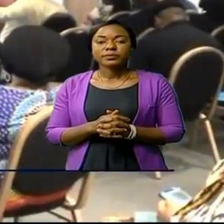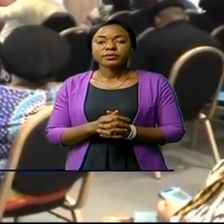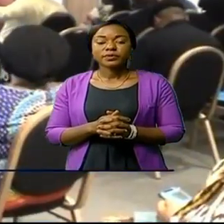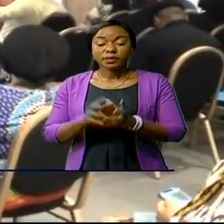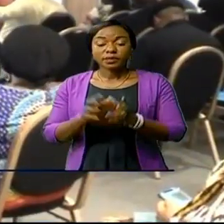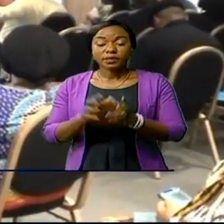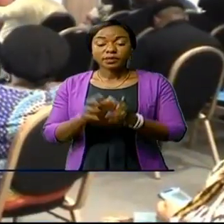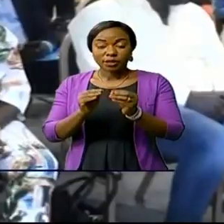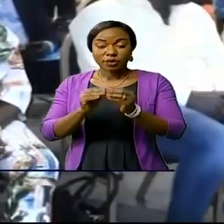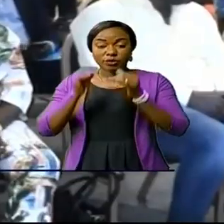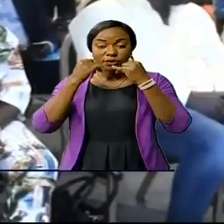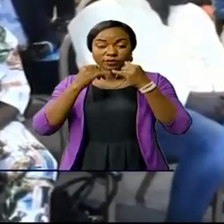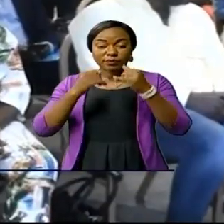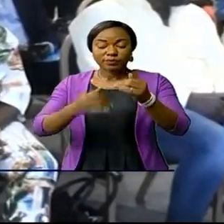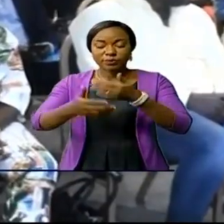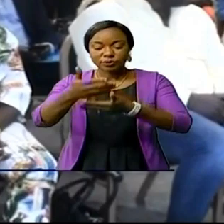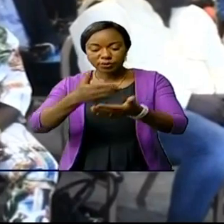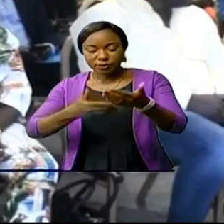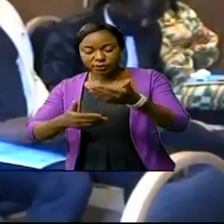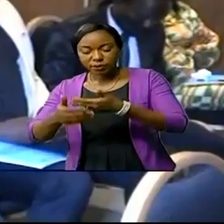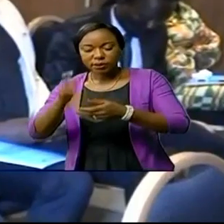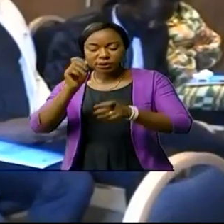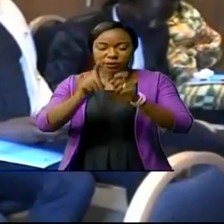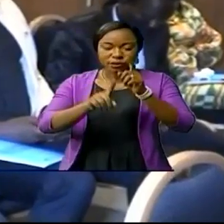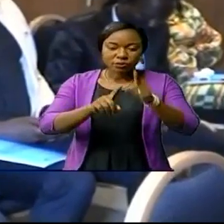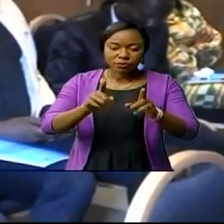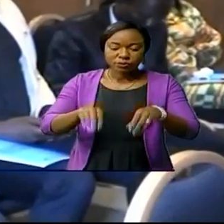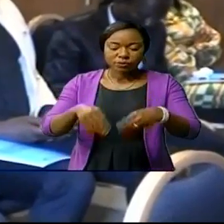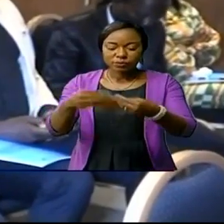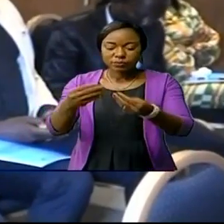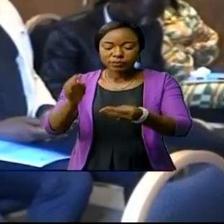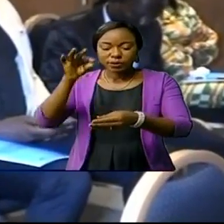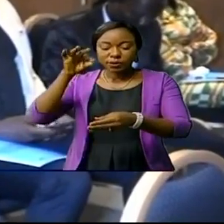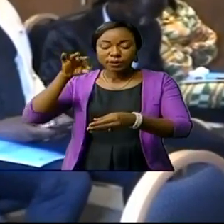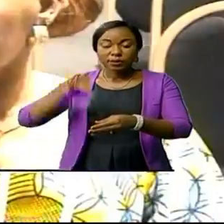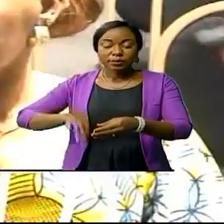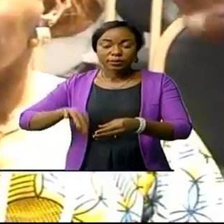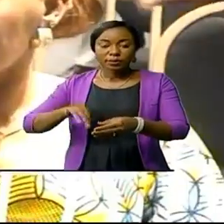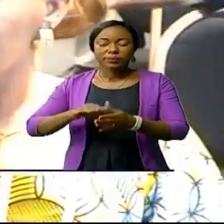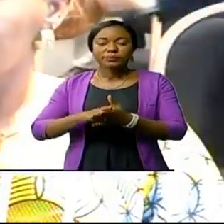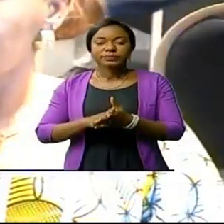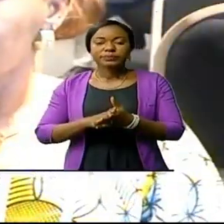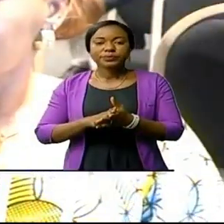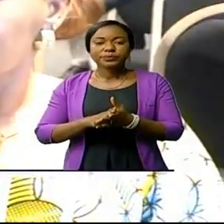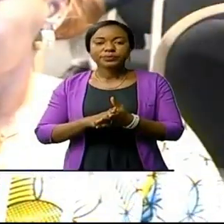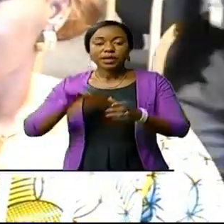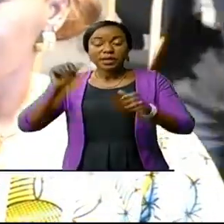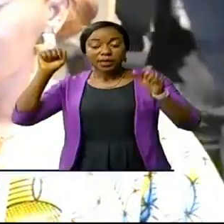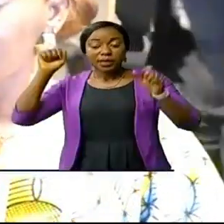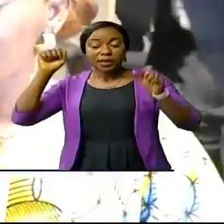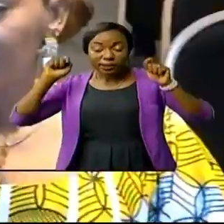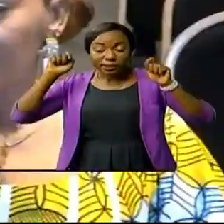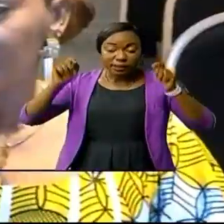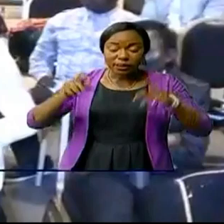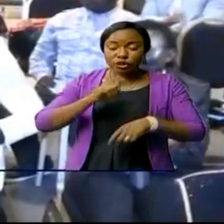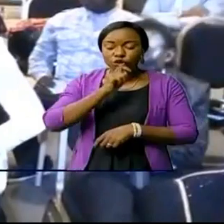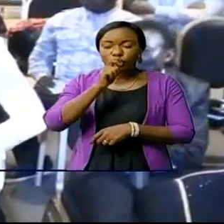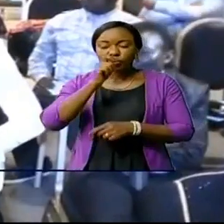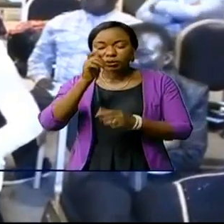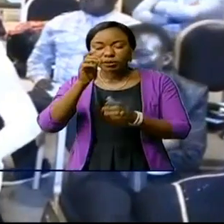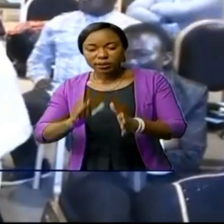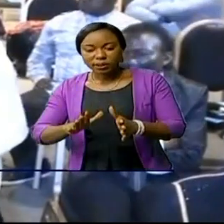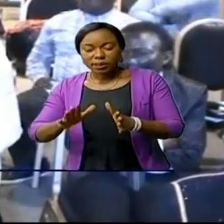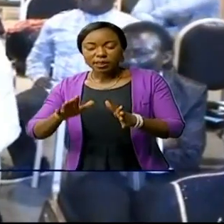réunion d'information et d'échange, il été question de mettre à contribution les leaders d'opinion, artistes, chroniqueurs, acteurs